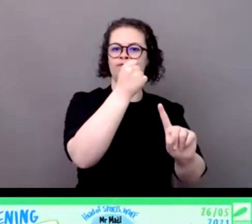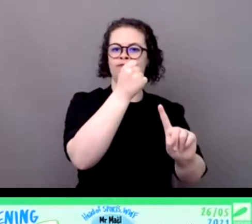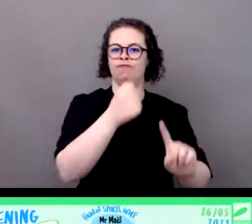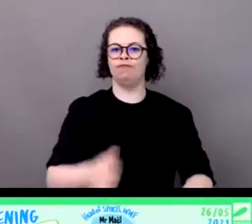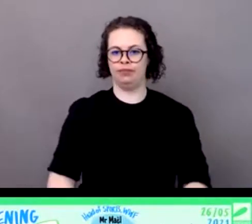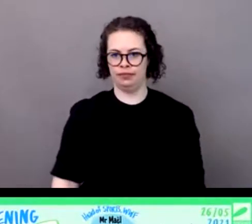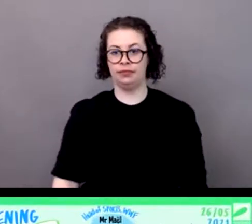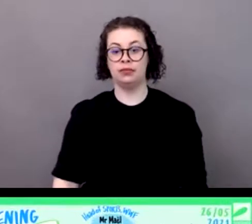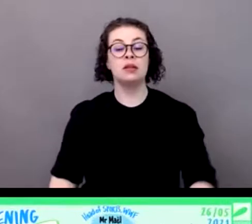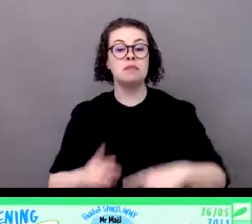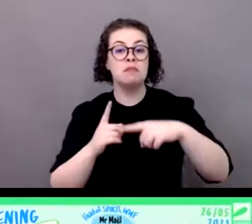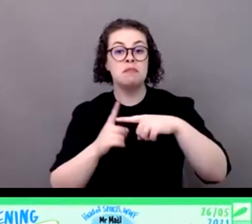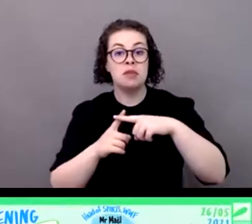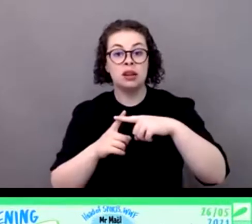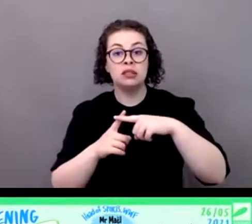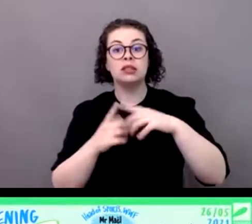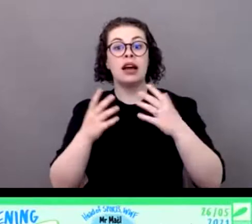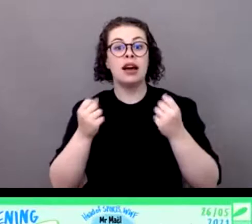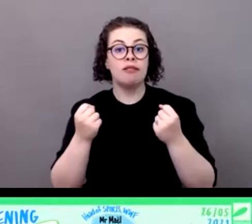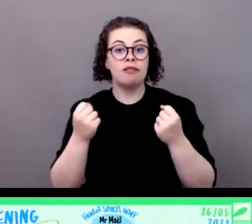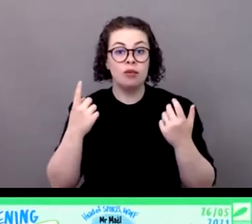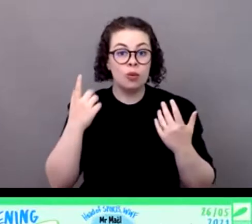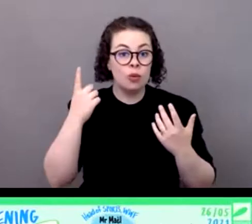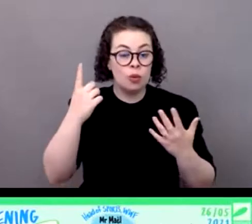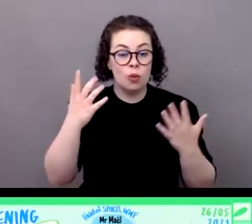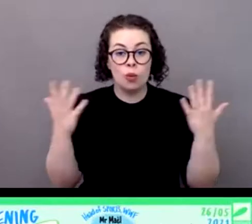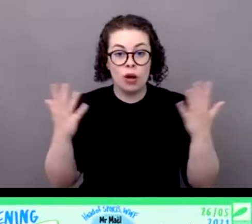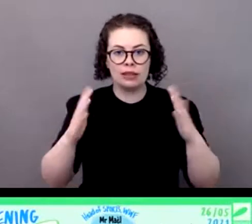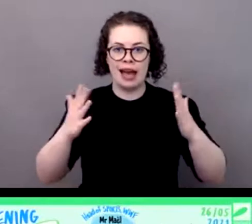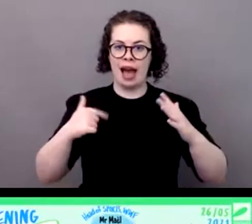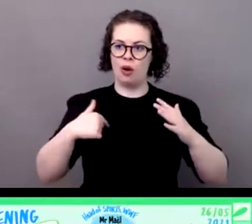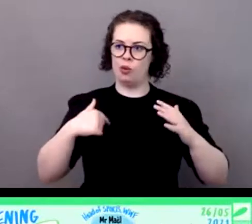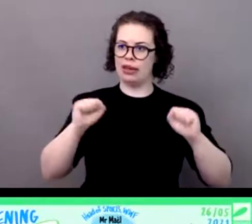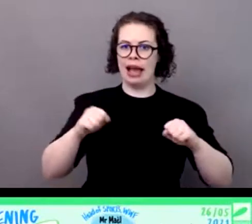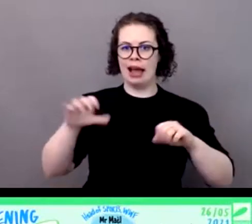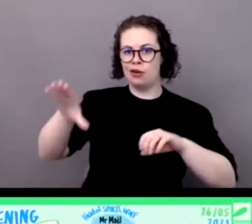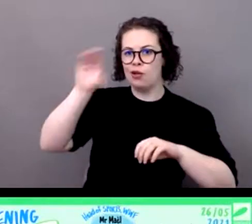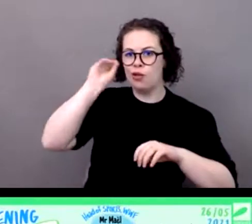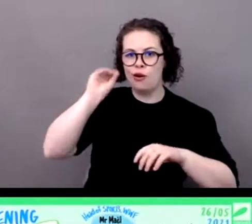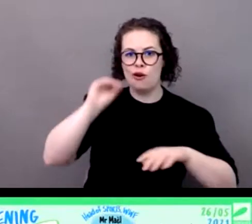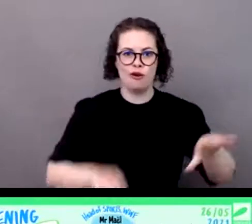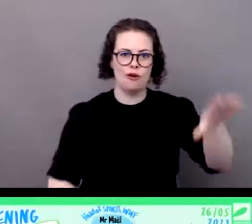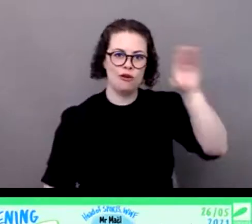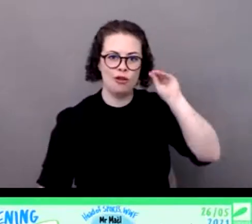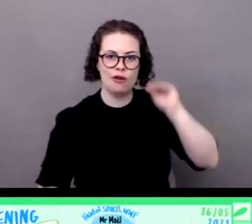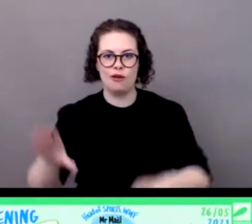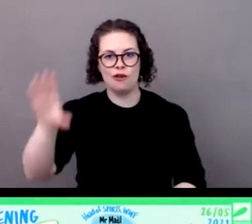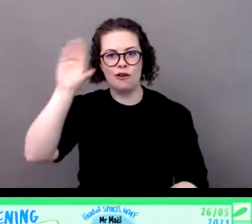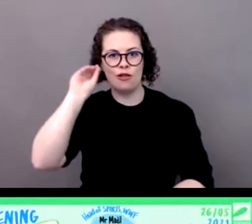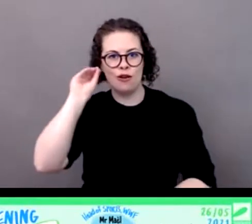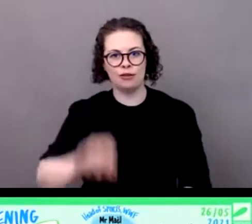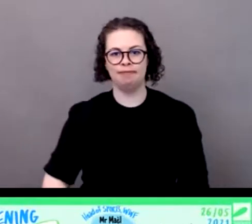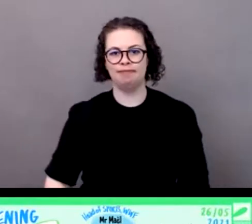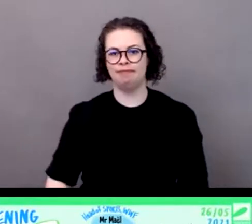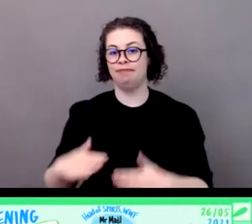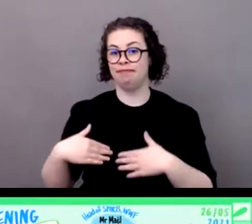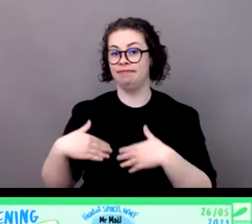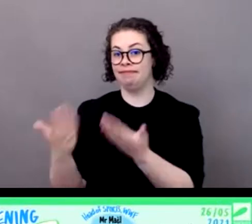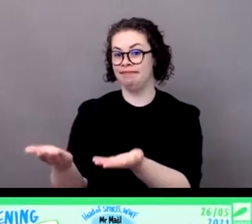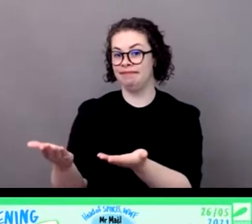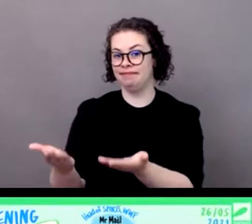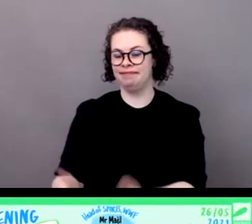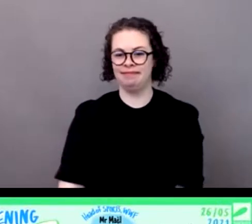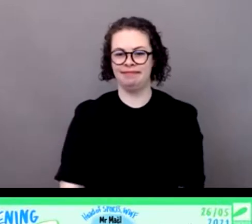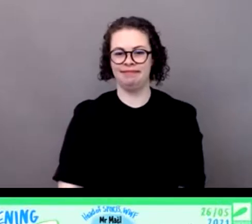important puis ensuite dans les transitions écologiques ou dans les politiques publiques la politique